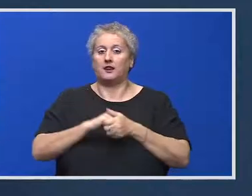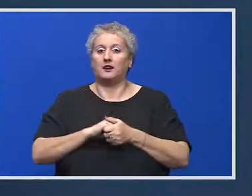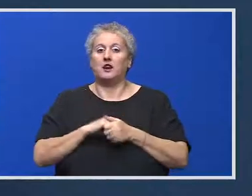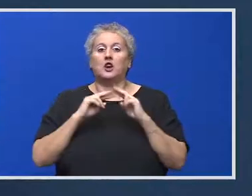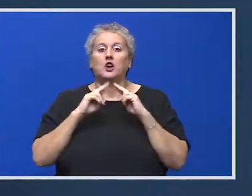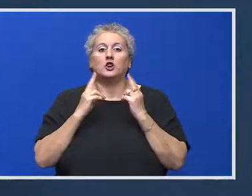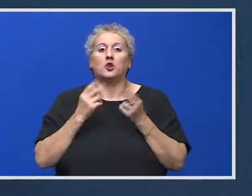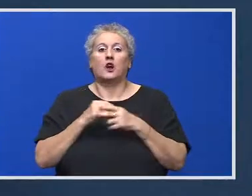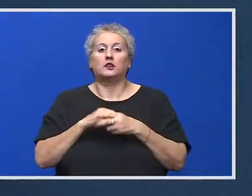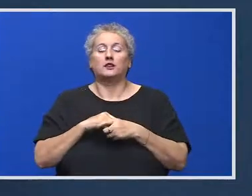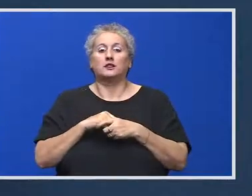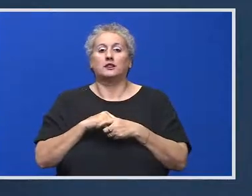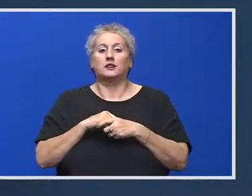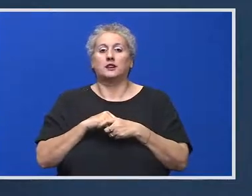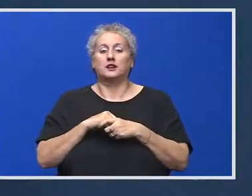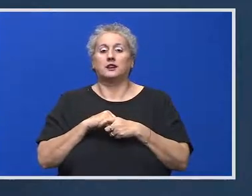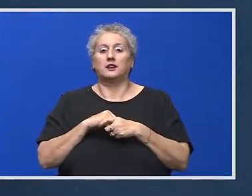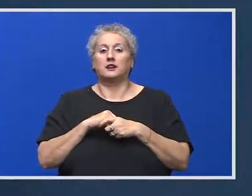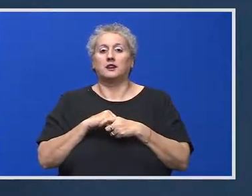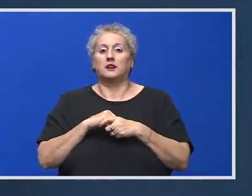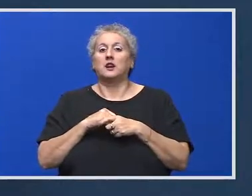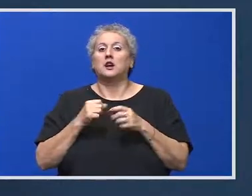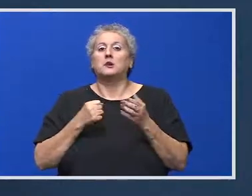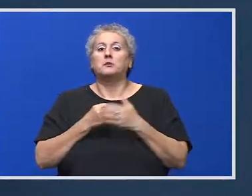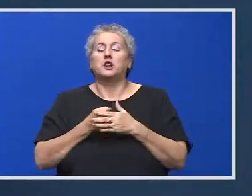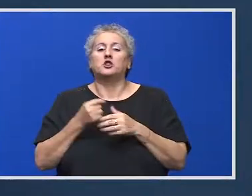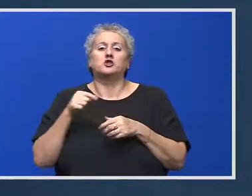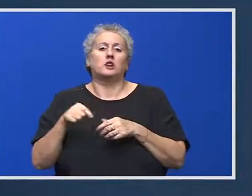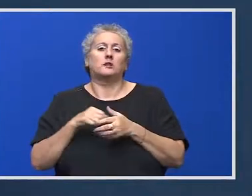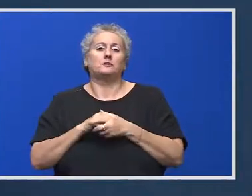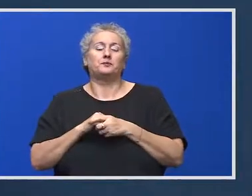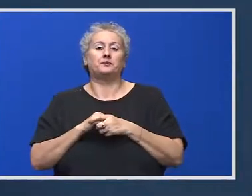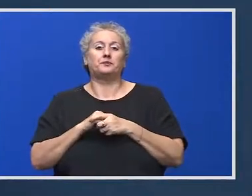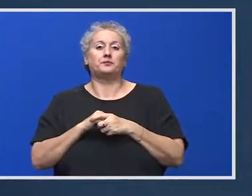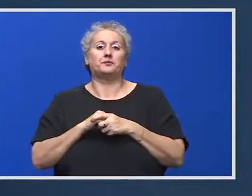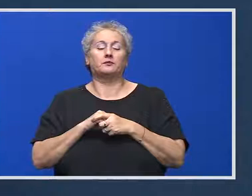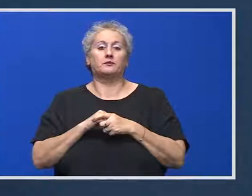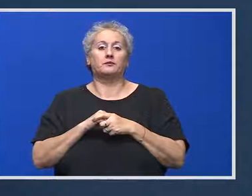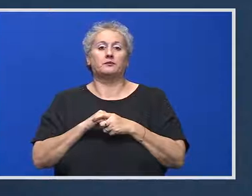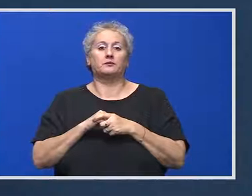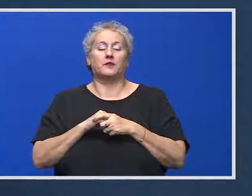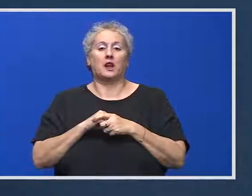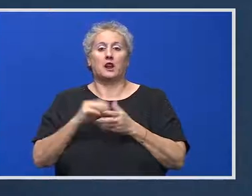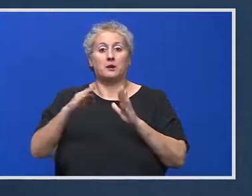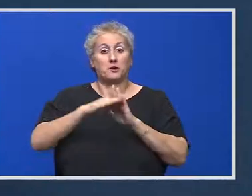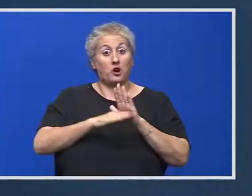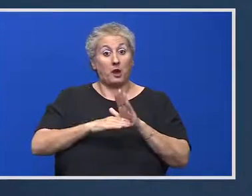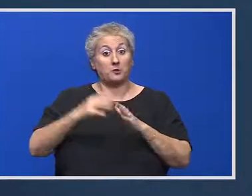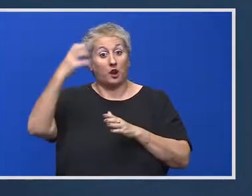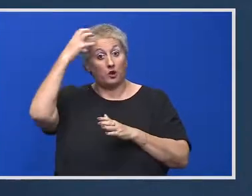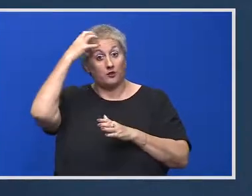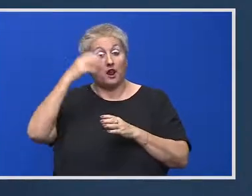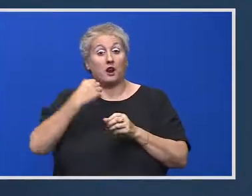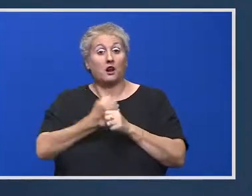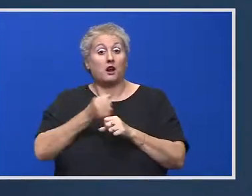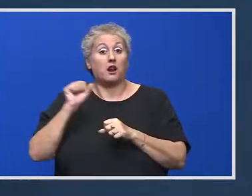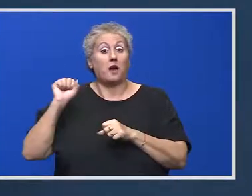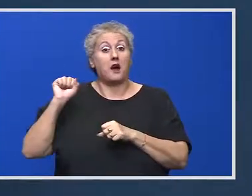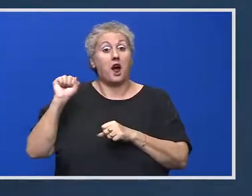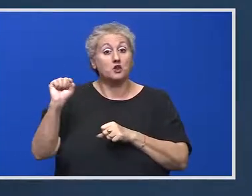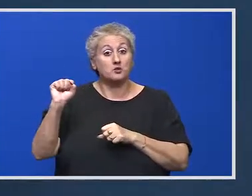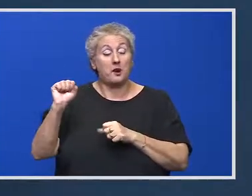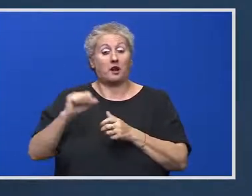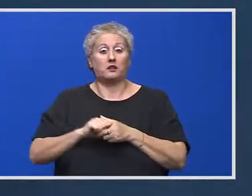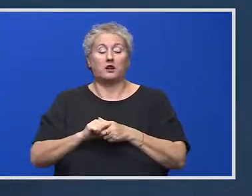Toate celelalte reforme le susțin, așa cum l susținut și în programul de guvernare pe care l-am asumat și voi